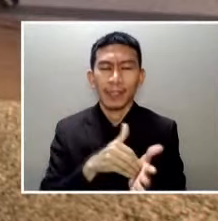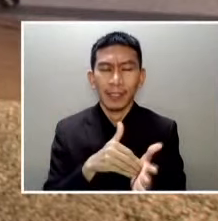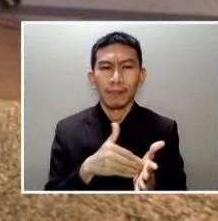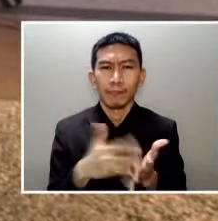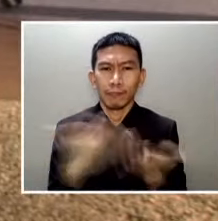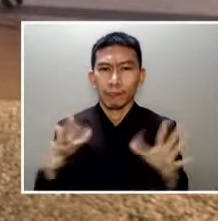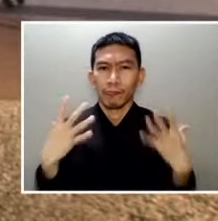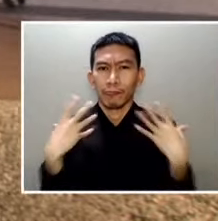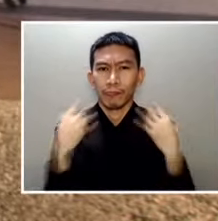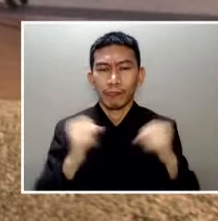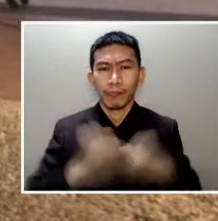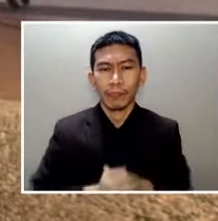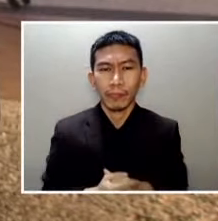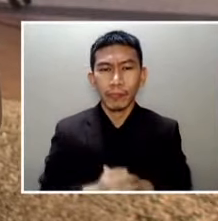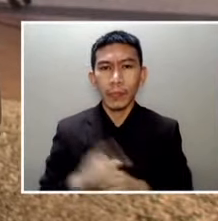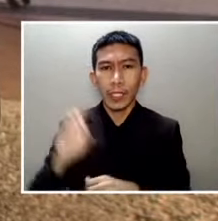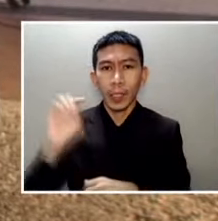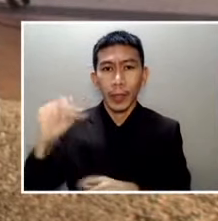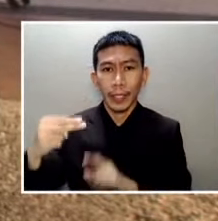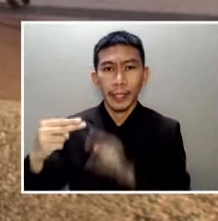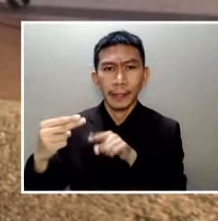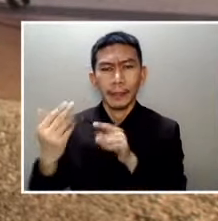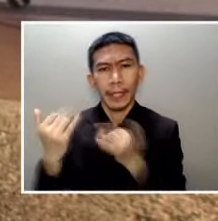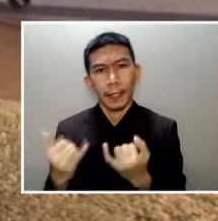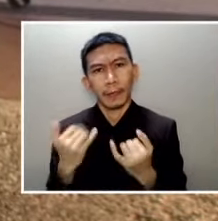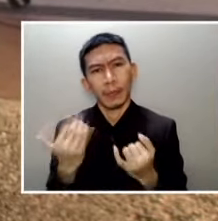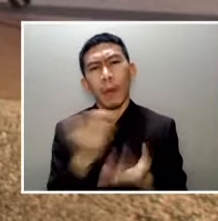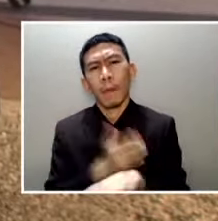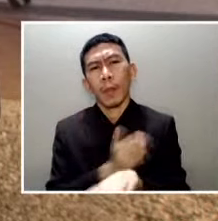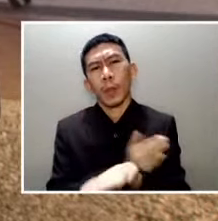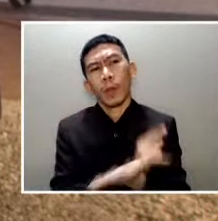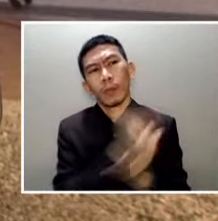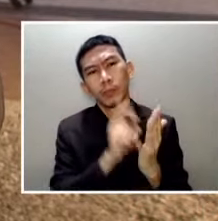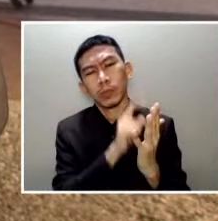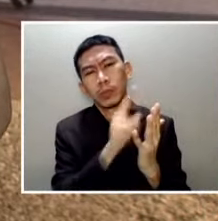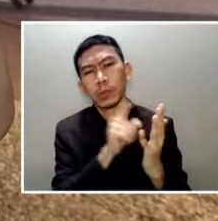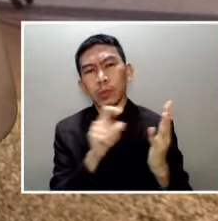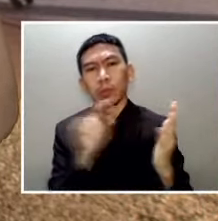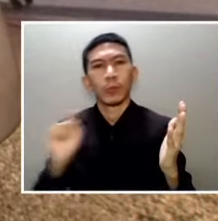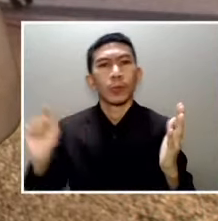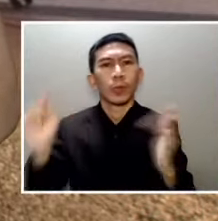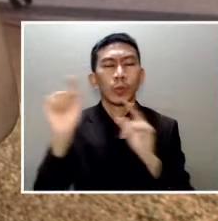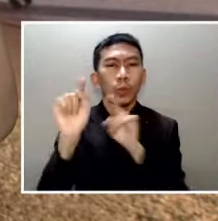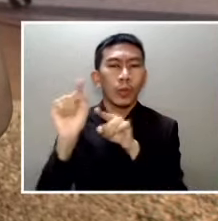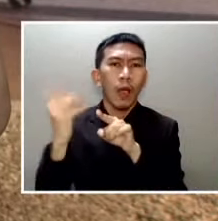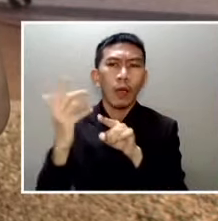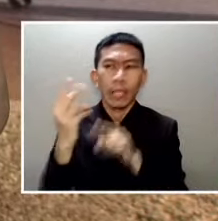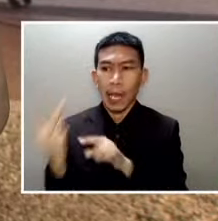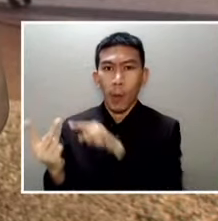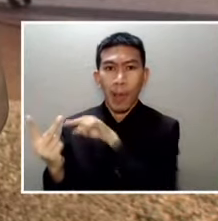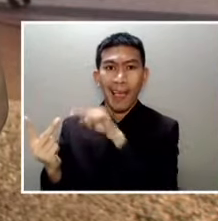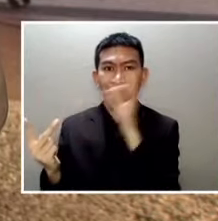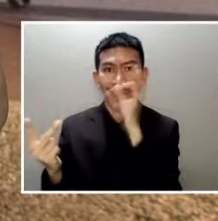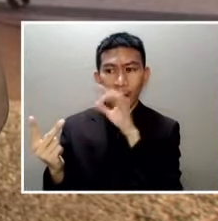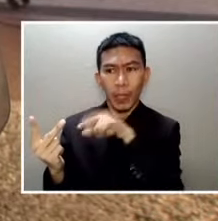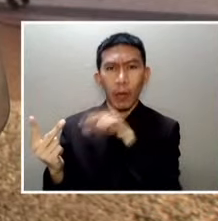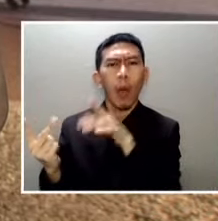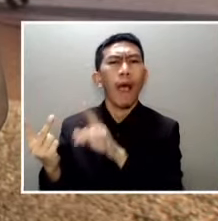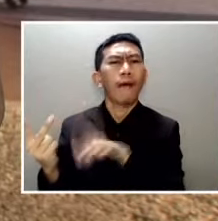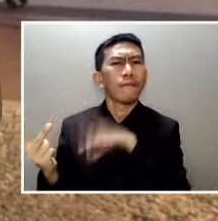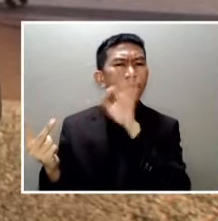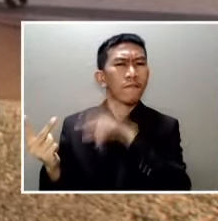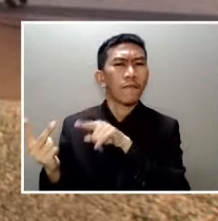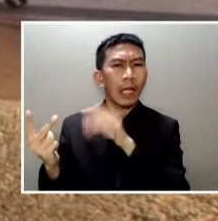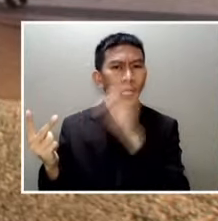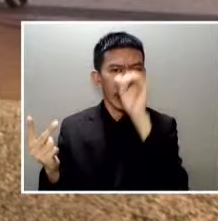Tinututukan na ng DOH ang contact tracing sa 41 close contacts ng dalawang Pinoy na nakitaan ng COVID-19 India